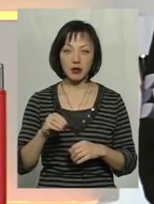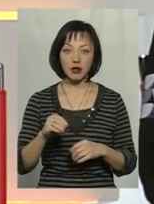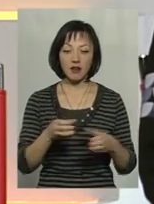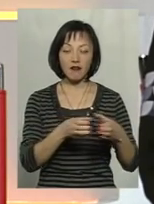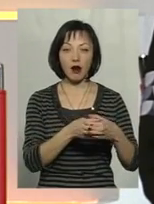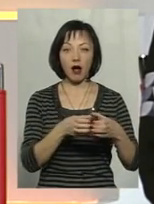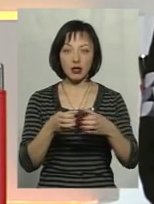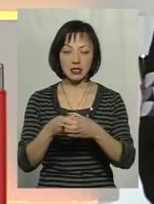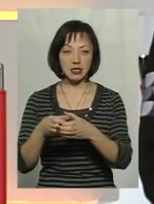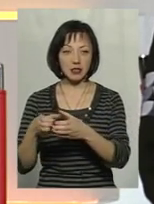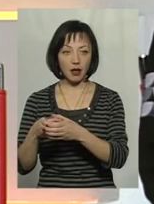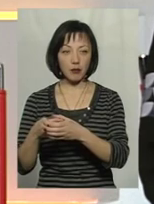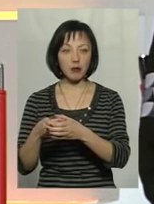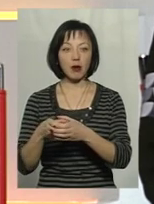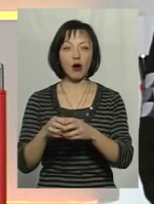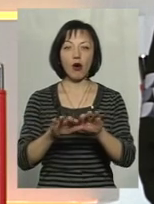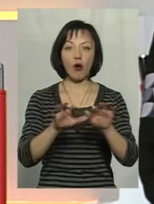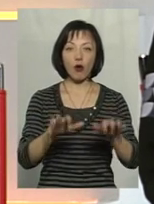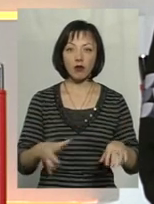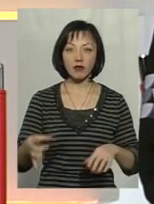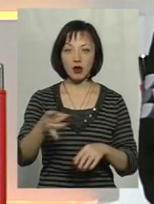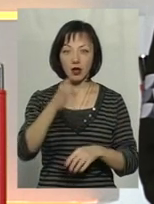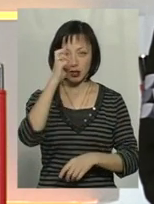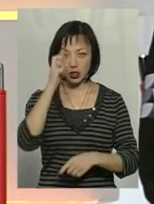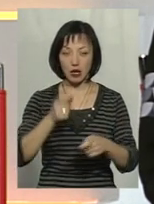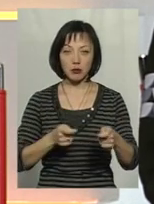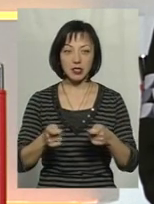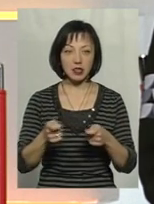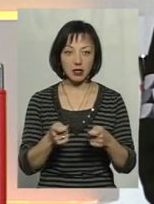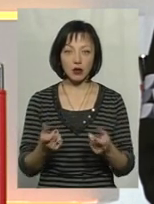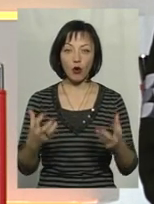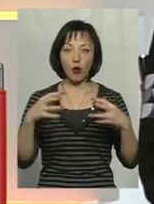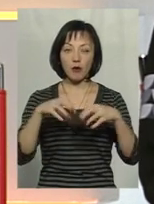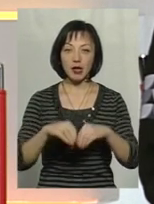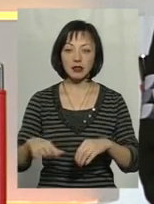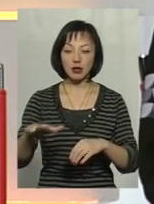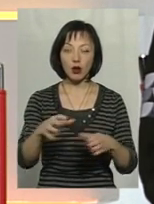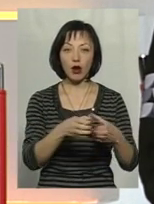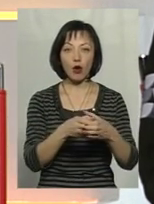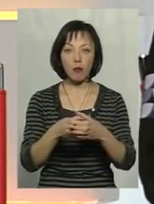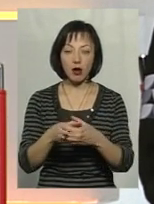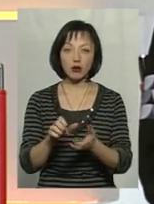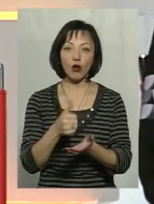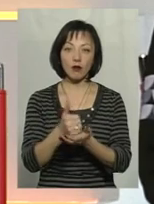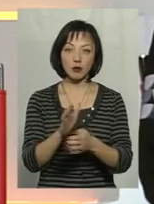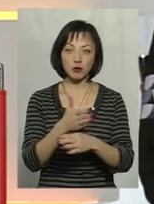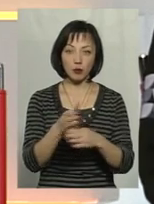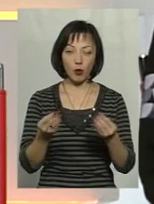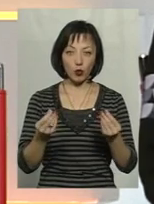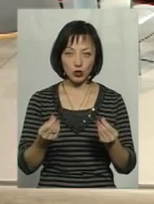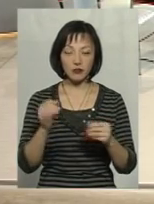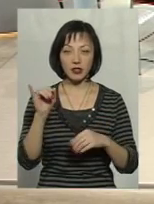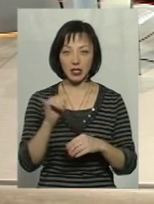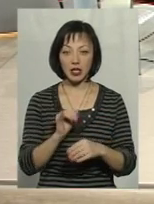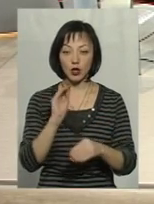фракціям, головам районних державних адміністрацій, об'єднаних територіальних громад, головним розпорядникам коштів